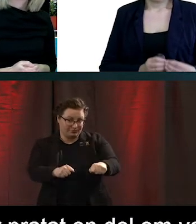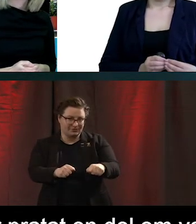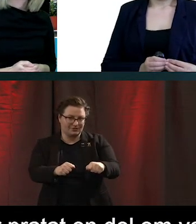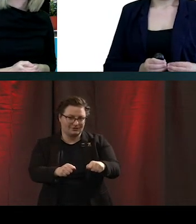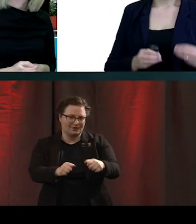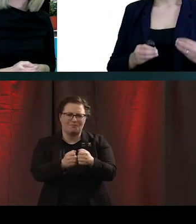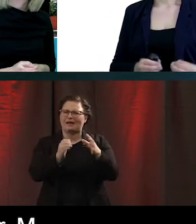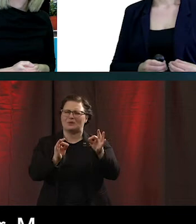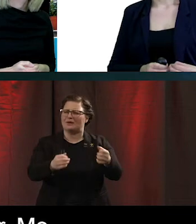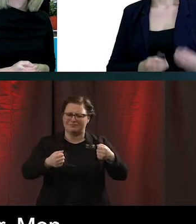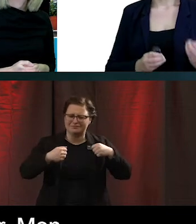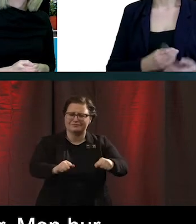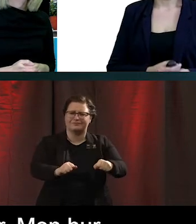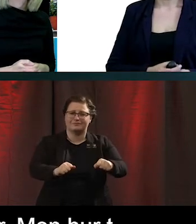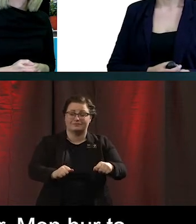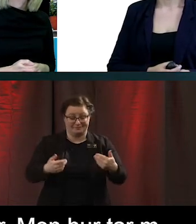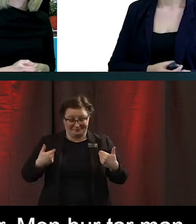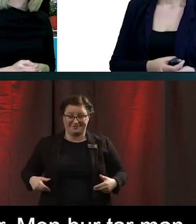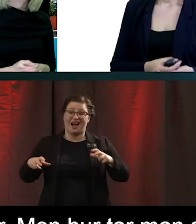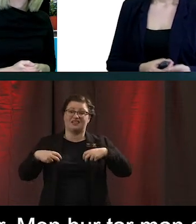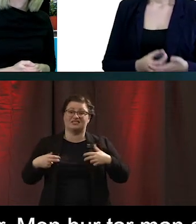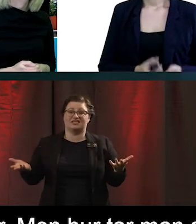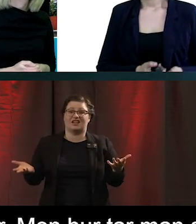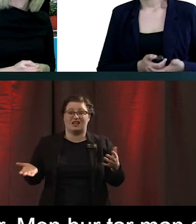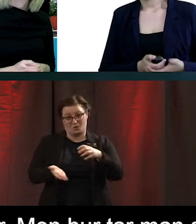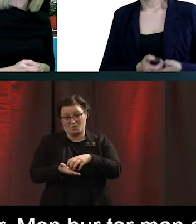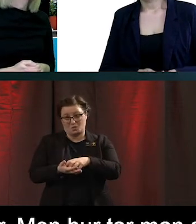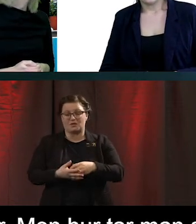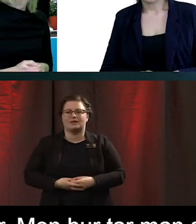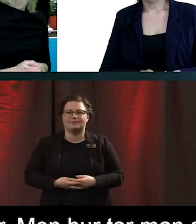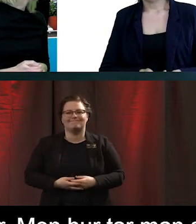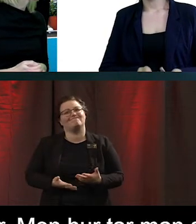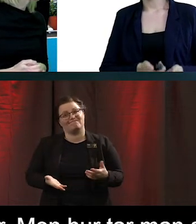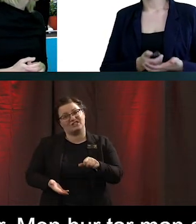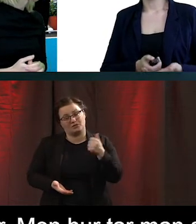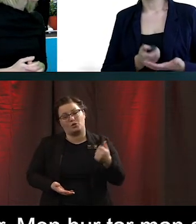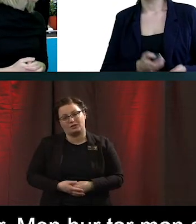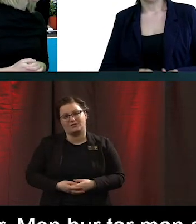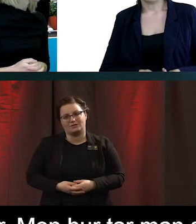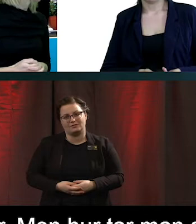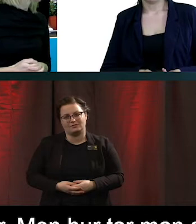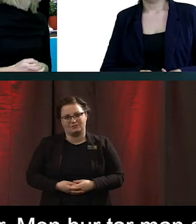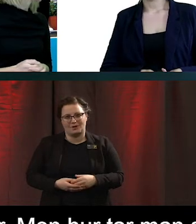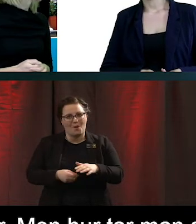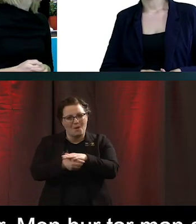sig an det här då som en anställd på kommunen? Det är ganska svårt. Det är ett så stort område.